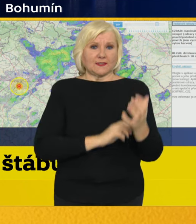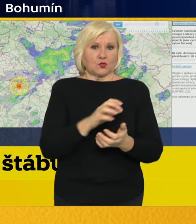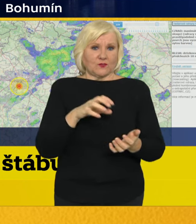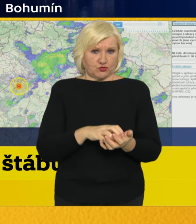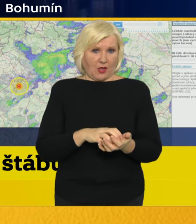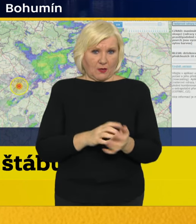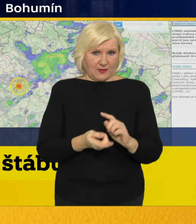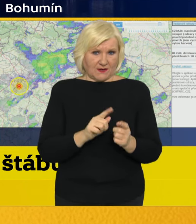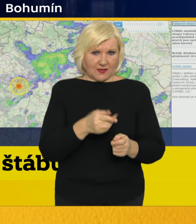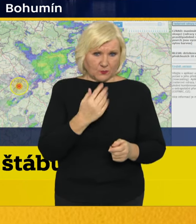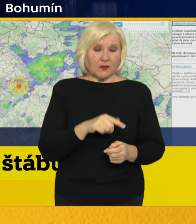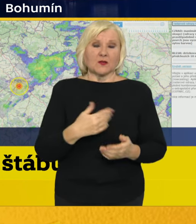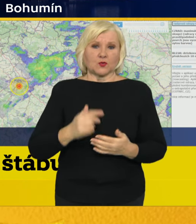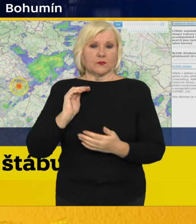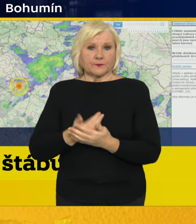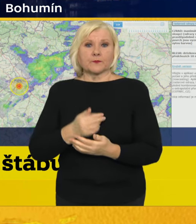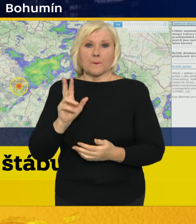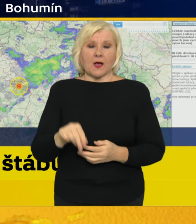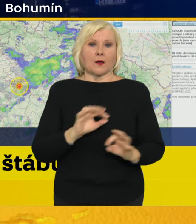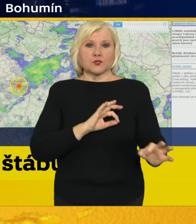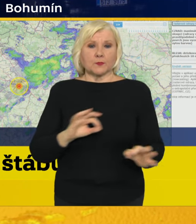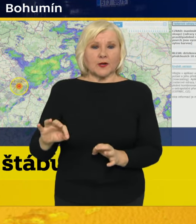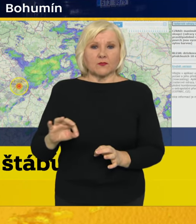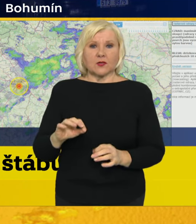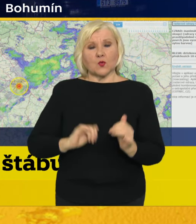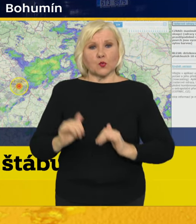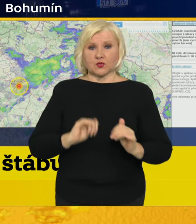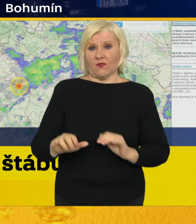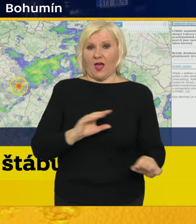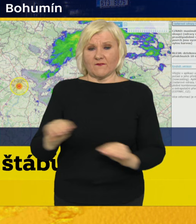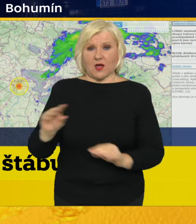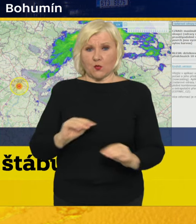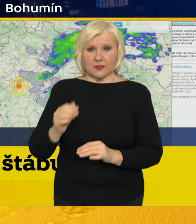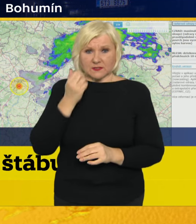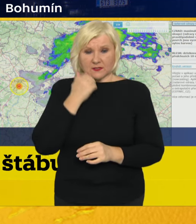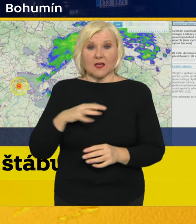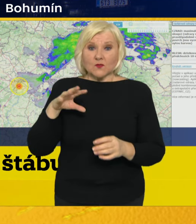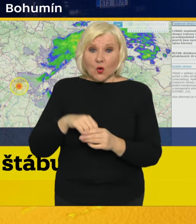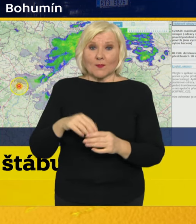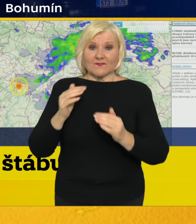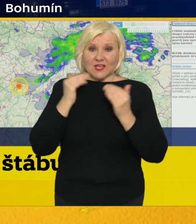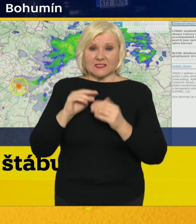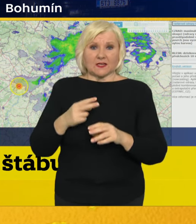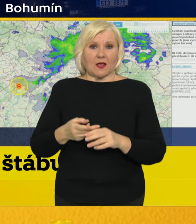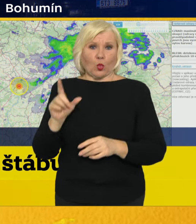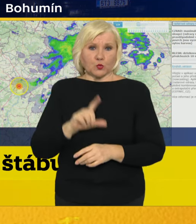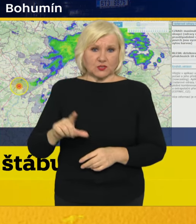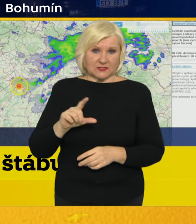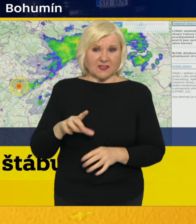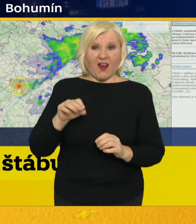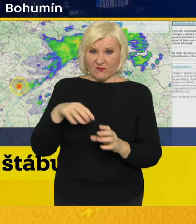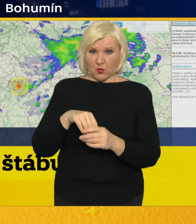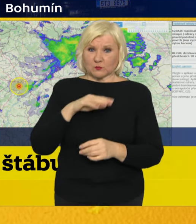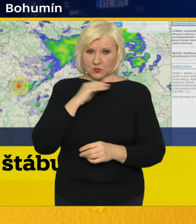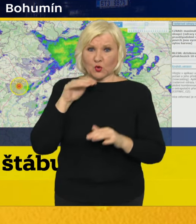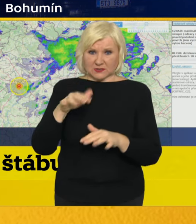je i připravena nouzová evakuace obyvatel, včetně Veselý nad Lužnicí. Tam by to nebyly malé počty, protože se to